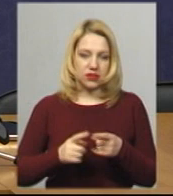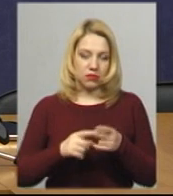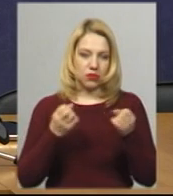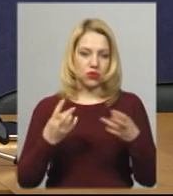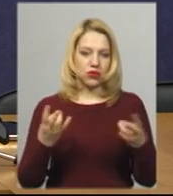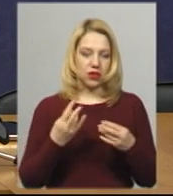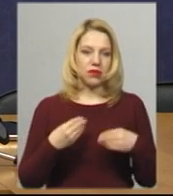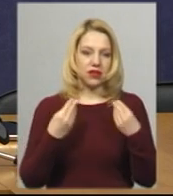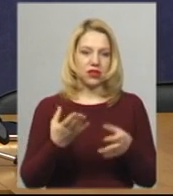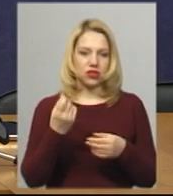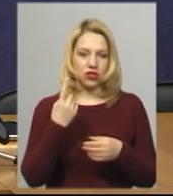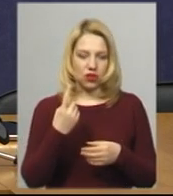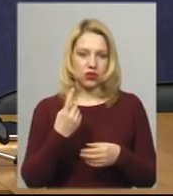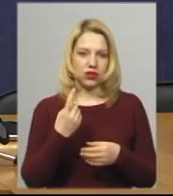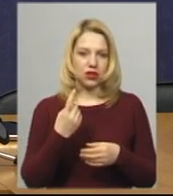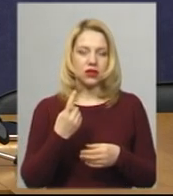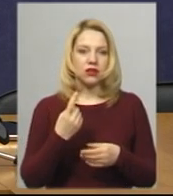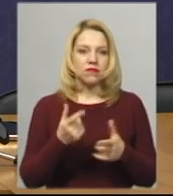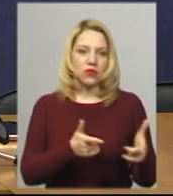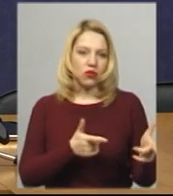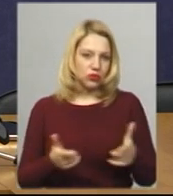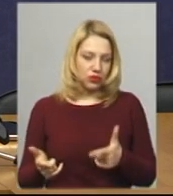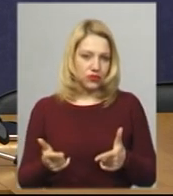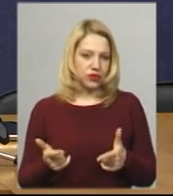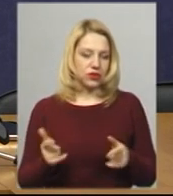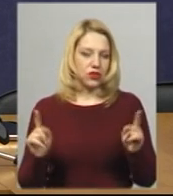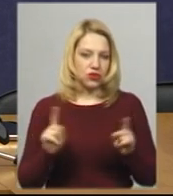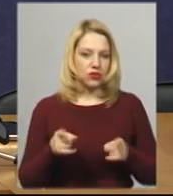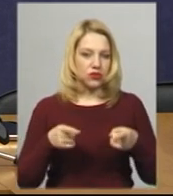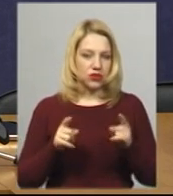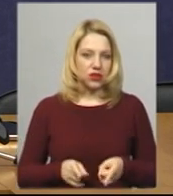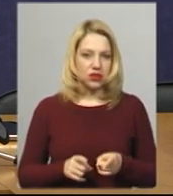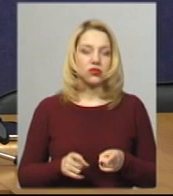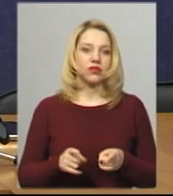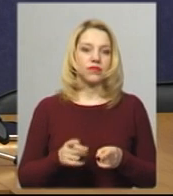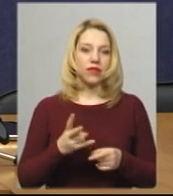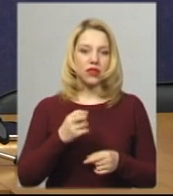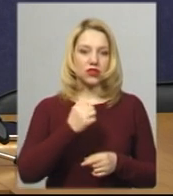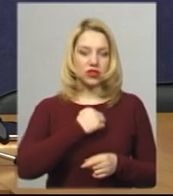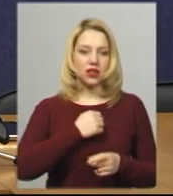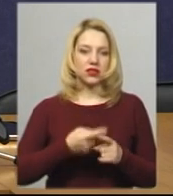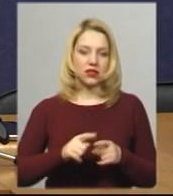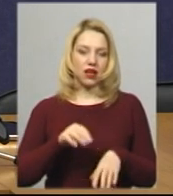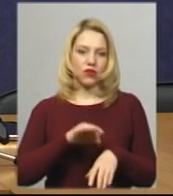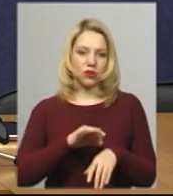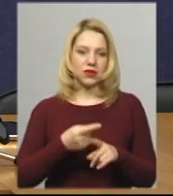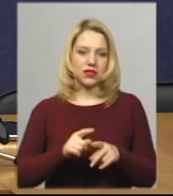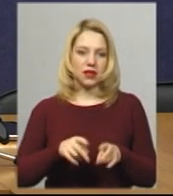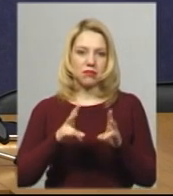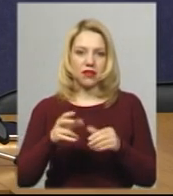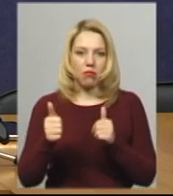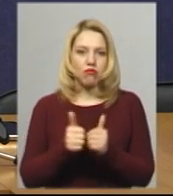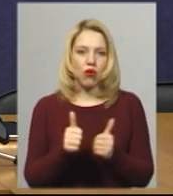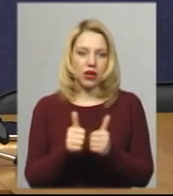дати ще один такий поштовх готовності, що дійсно, на жаль, ця хвороба, ця біда поряд.